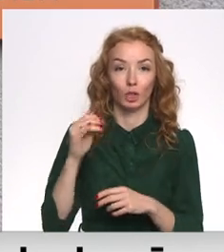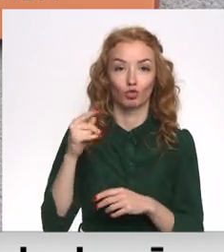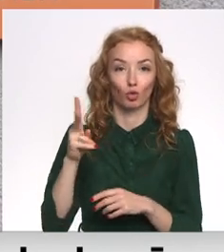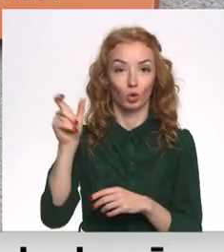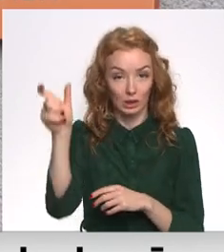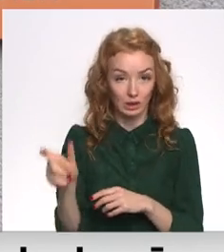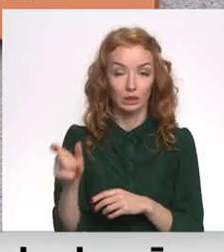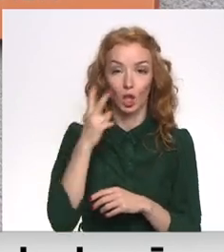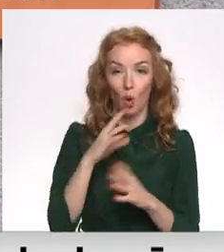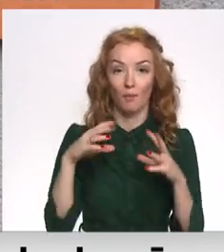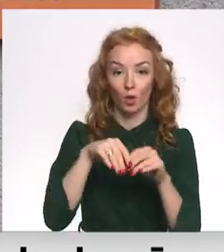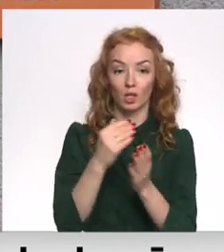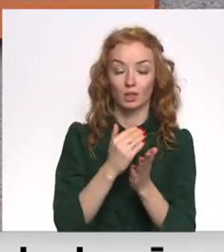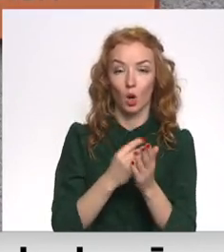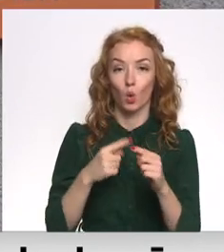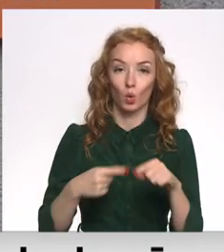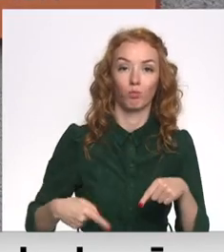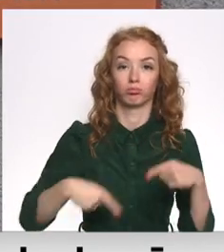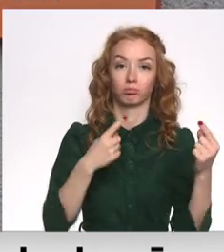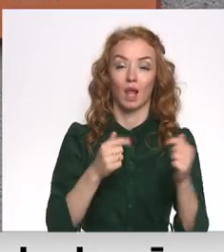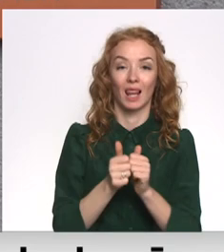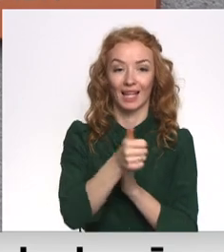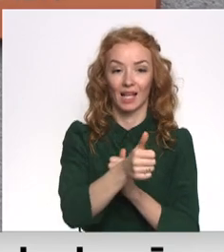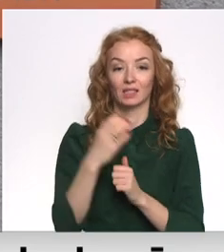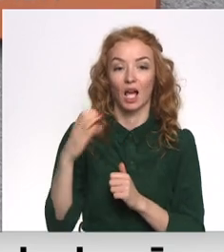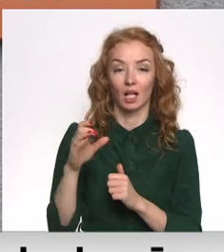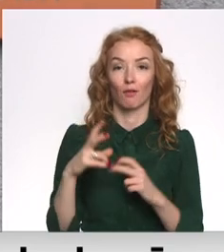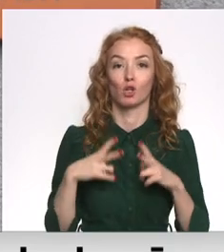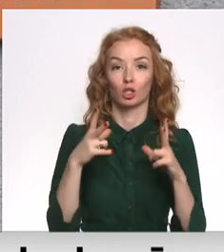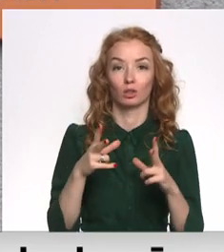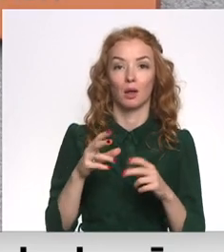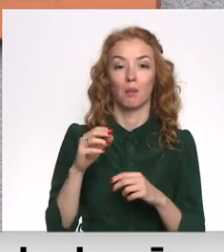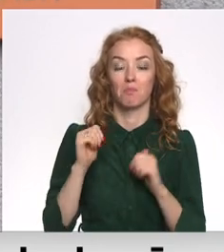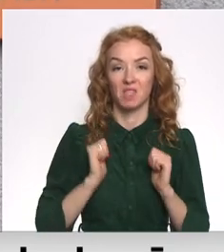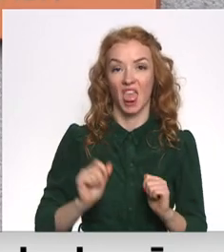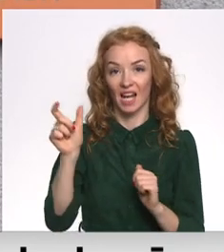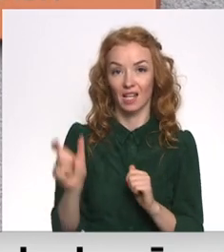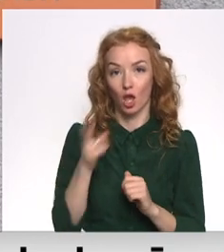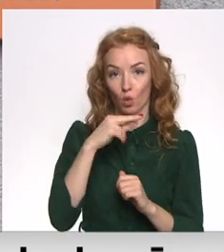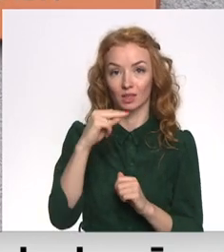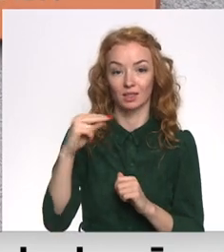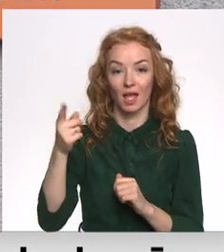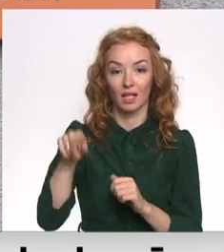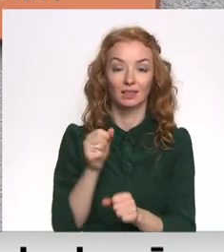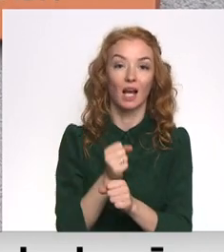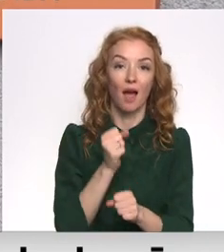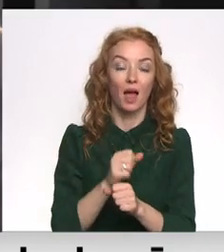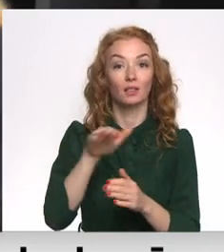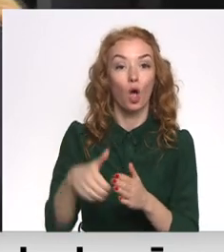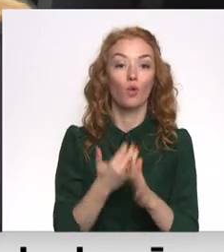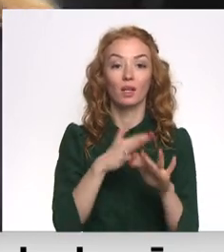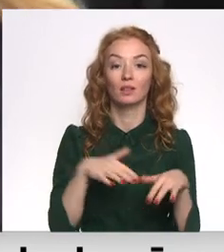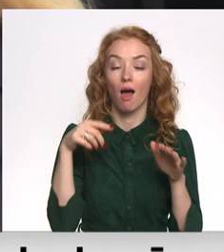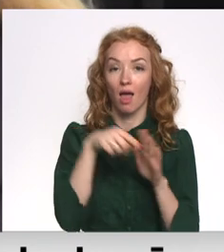1. sarakstuma un opozīcijas līderi ilgadējā cernikavas novadu priekšsādāja Daiga Mieriņo Zezēs strādās jaunajā saimā.